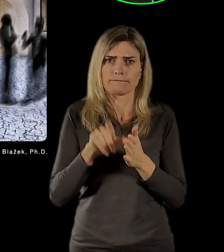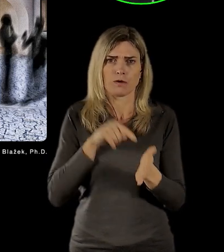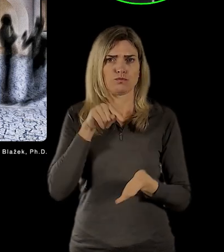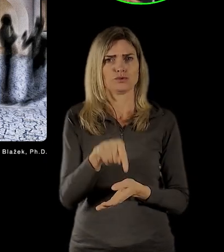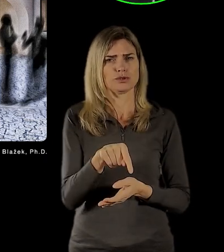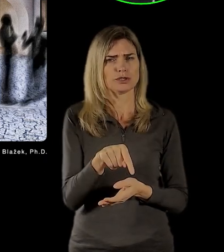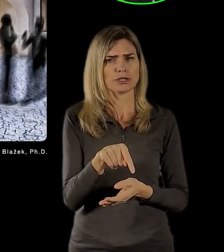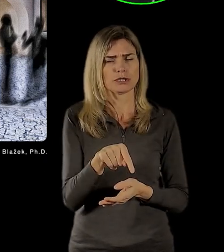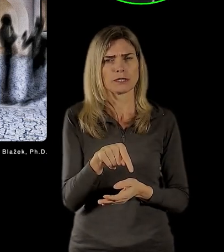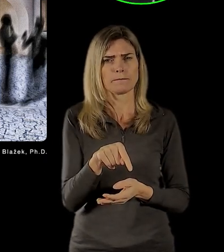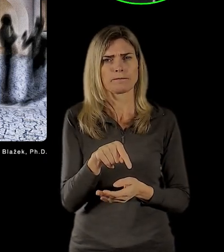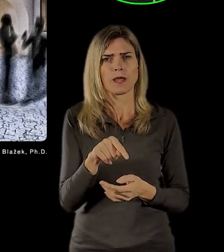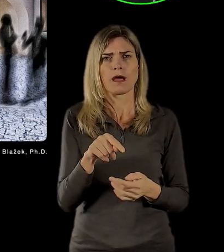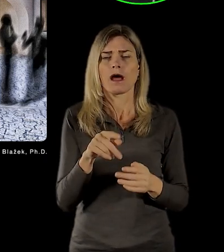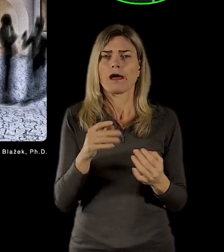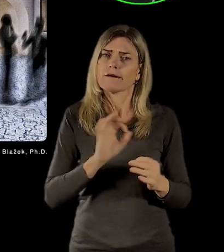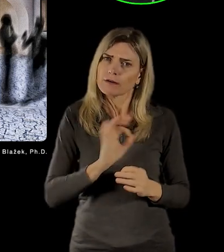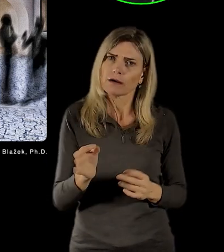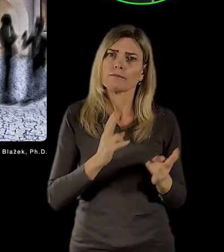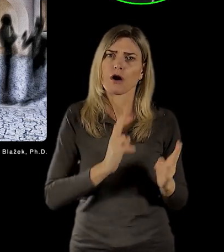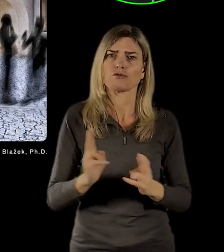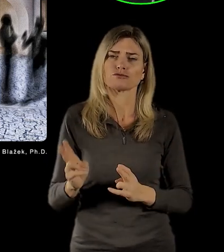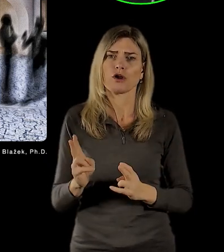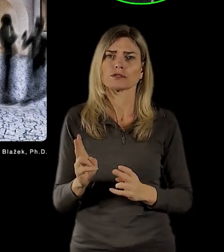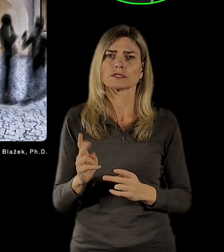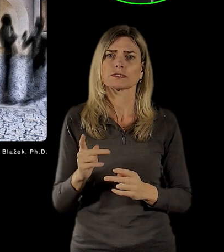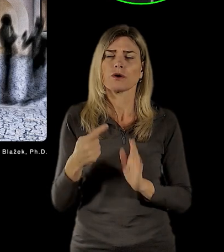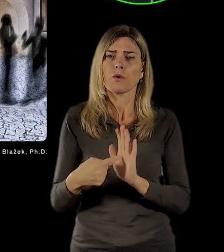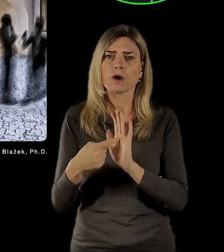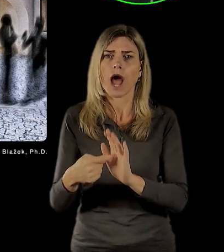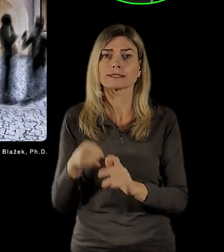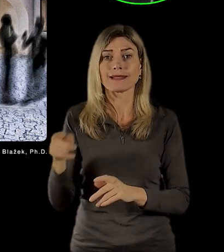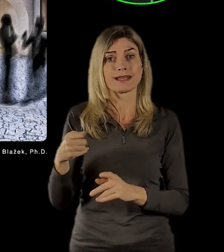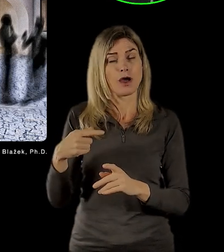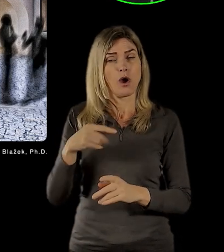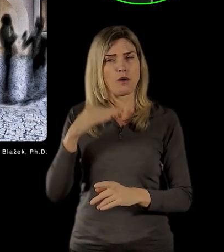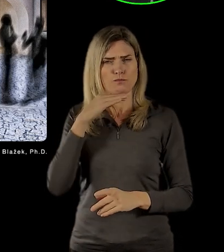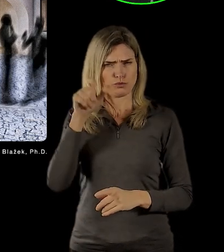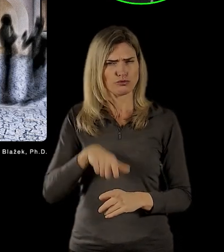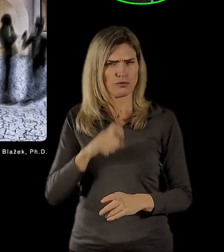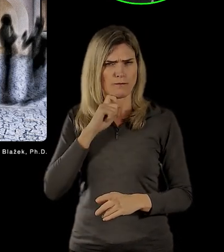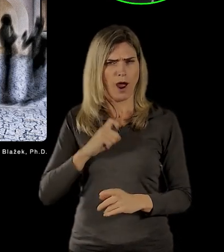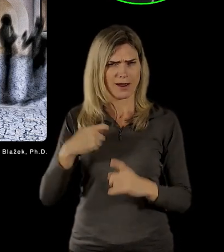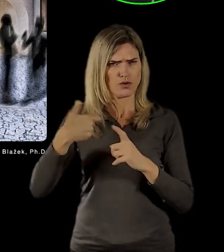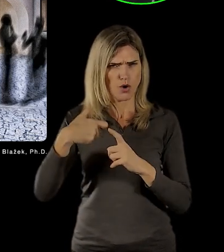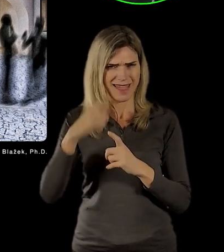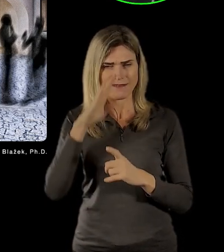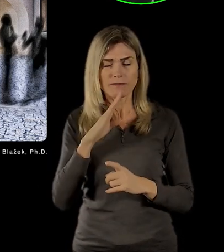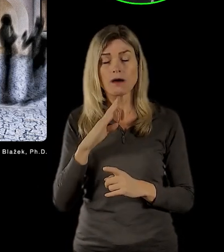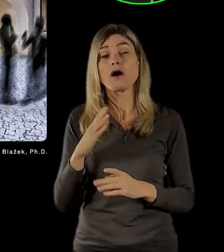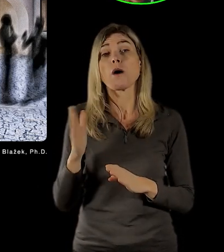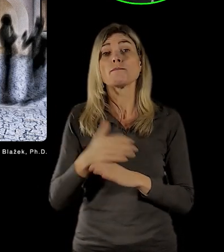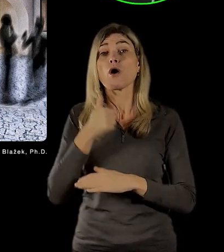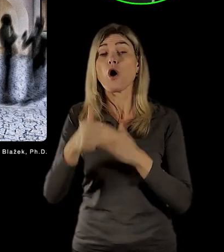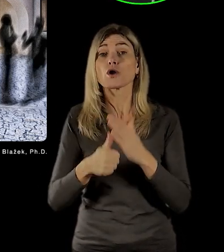řekněme druhého života toho maršála Koněvá, který se odehrával potom zejména po roce